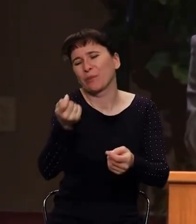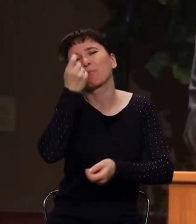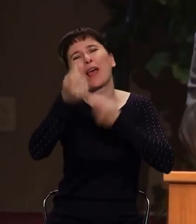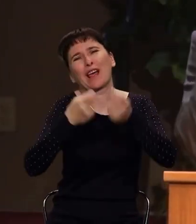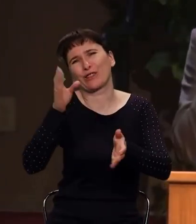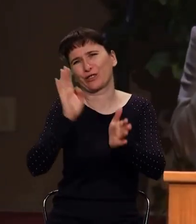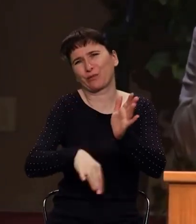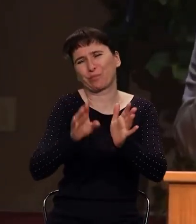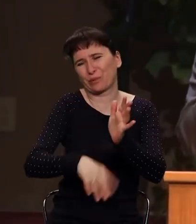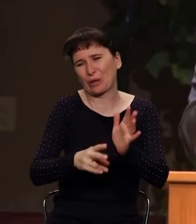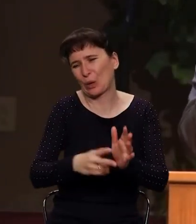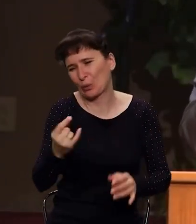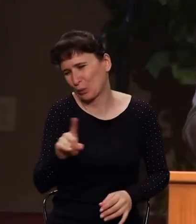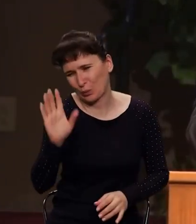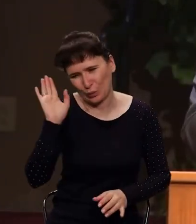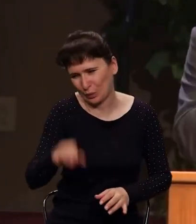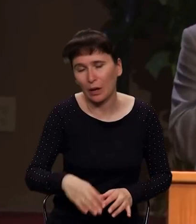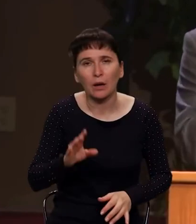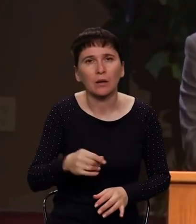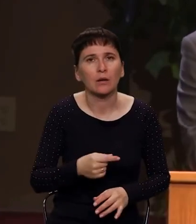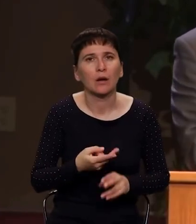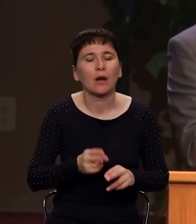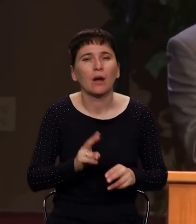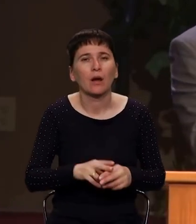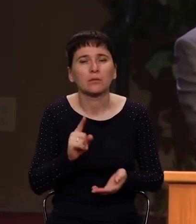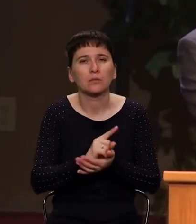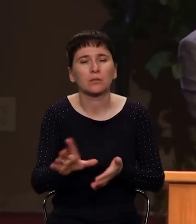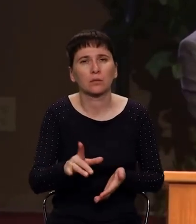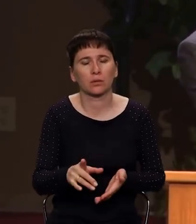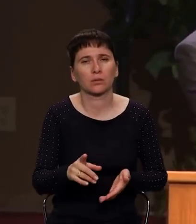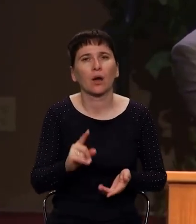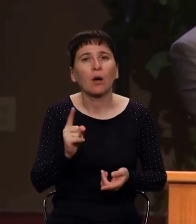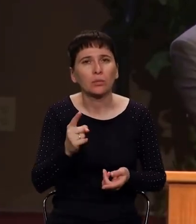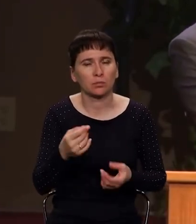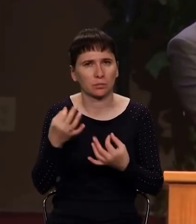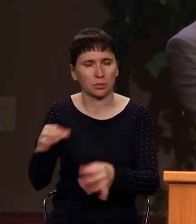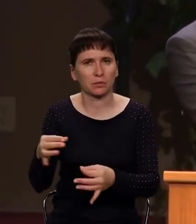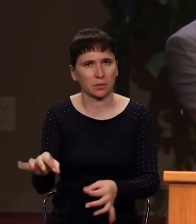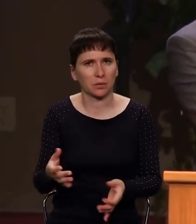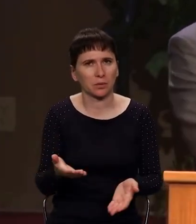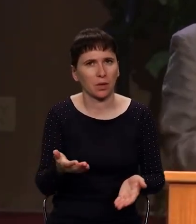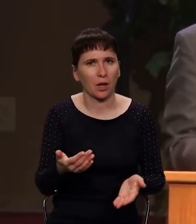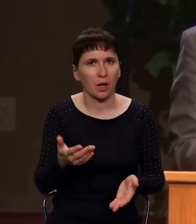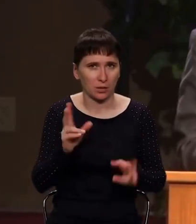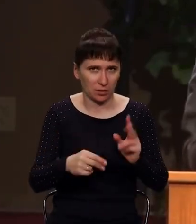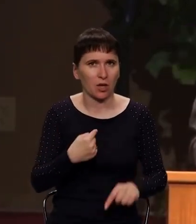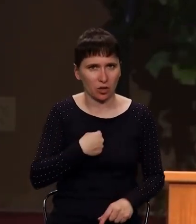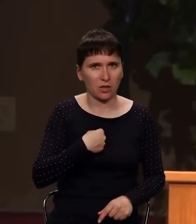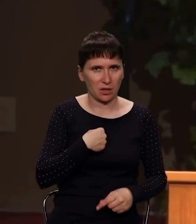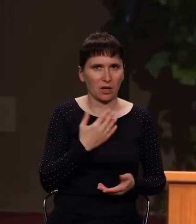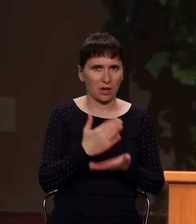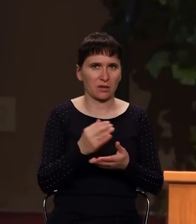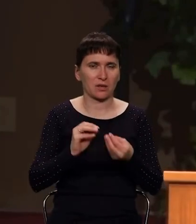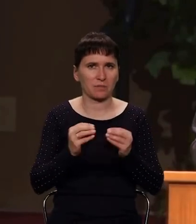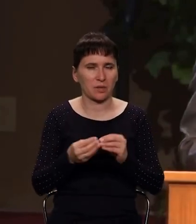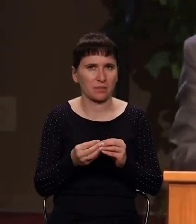является мое личное, личное постепенное отступление от Бога. Я хочу сказать, что